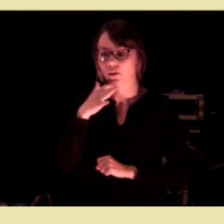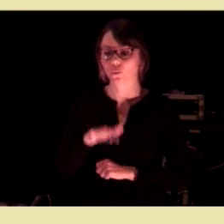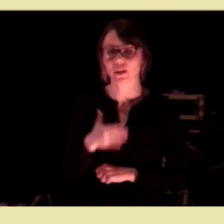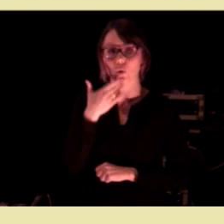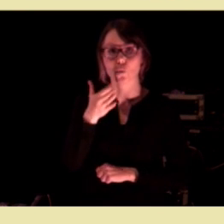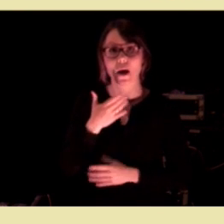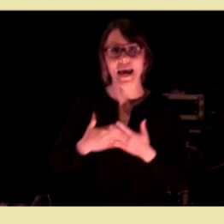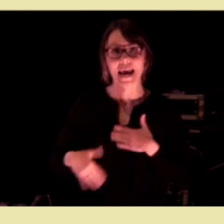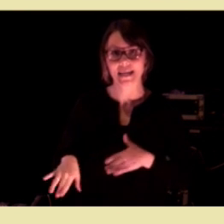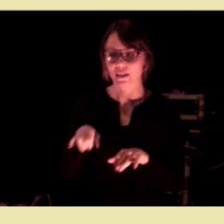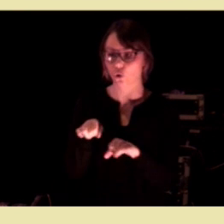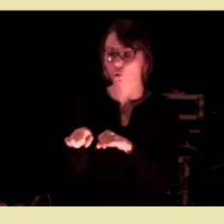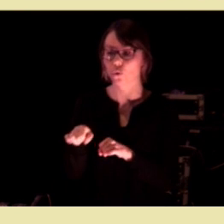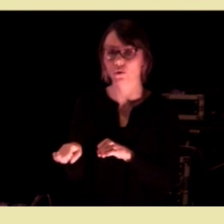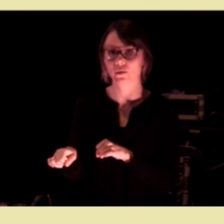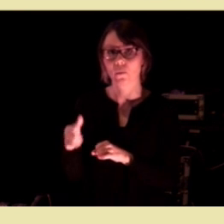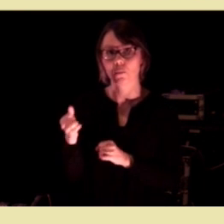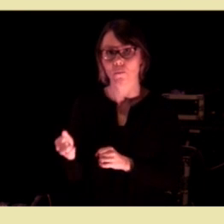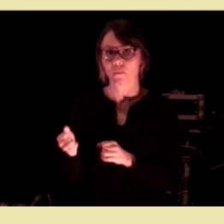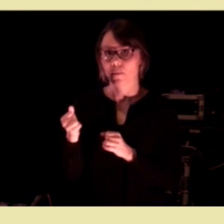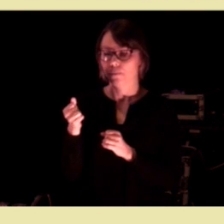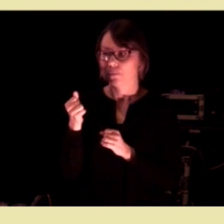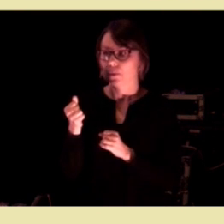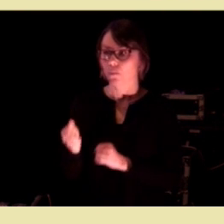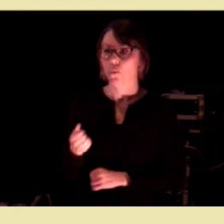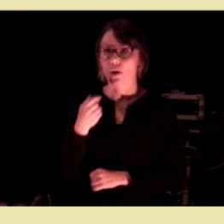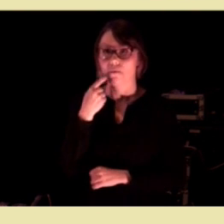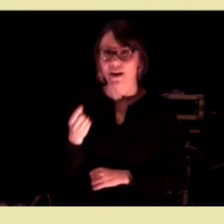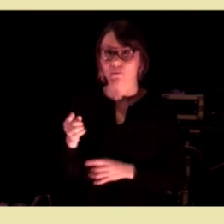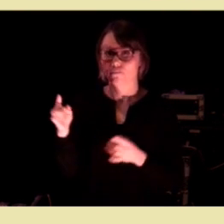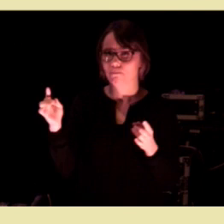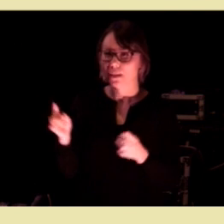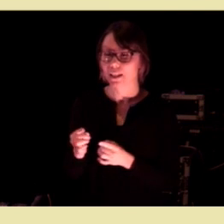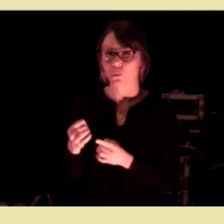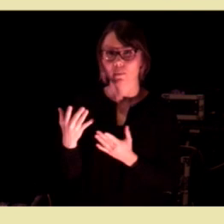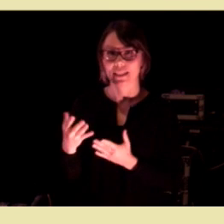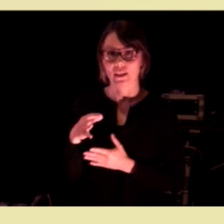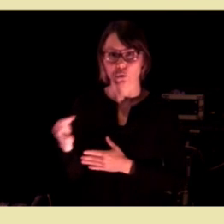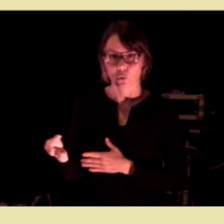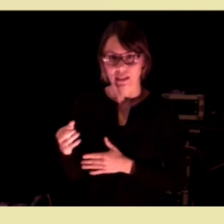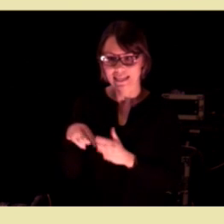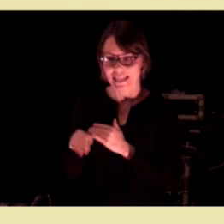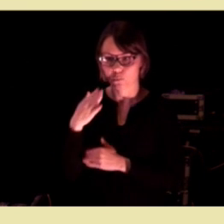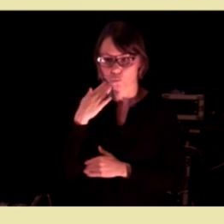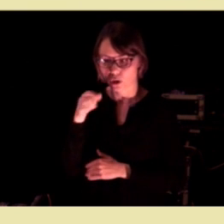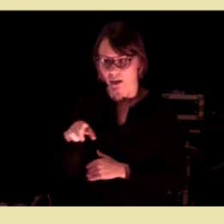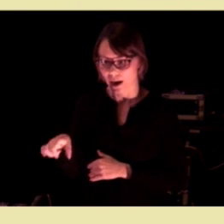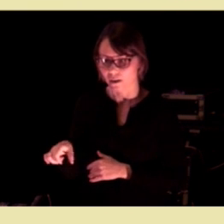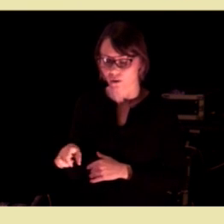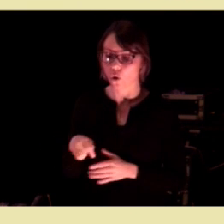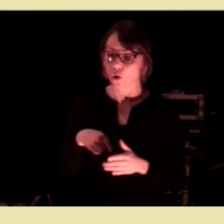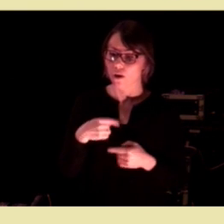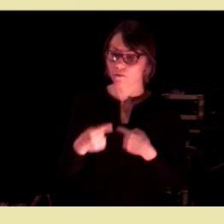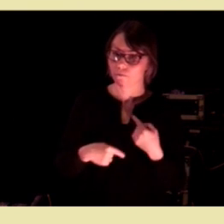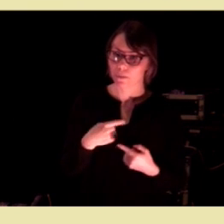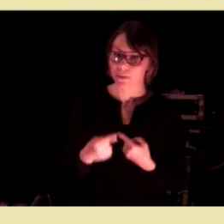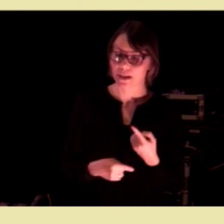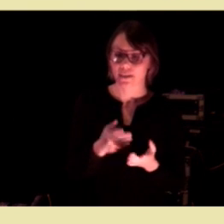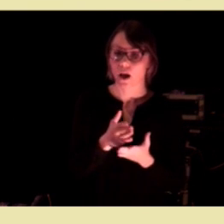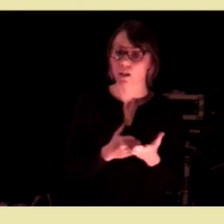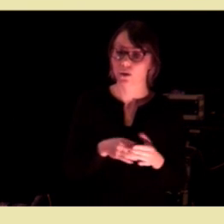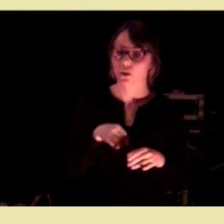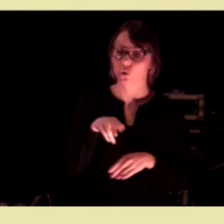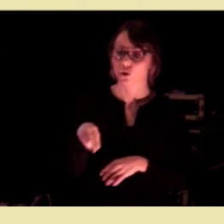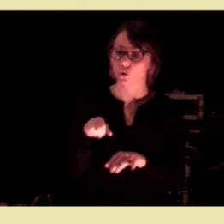gode helsekommunen burde være på minimum 10 000 innbyggere. Og fortsatt så vet vi at halvparten av de norske